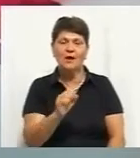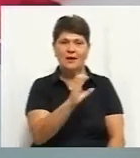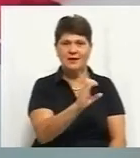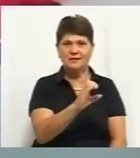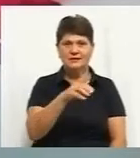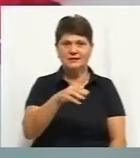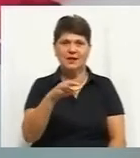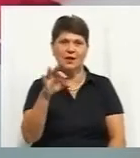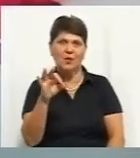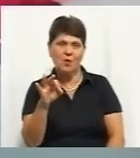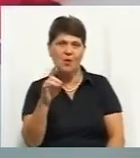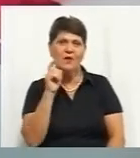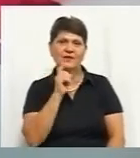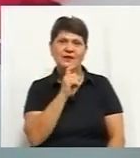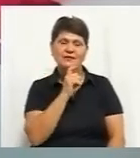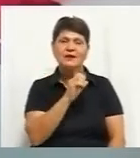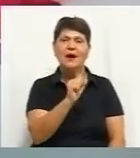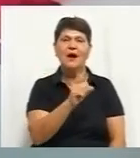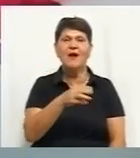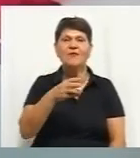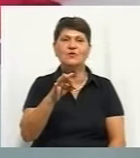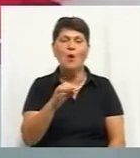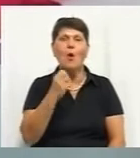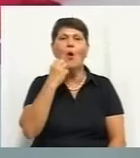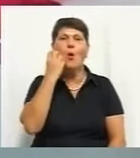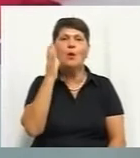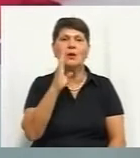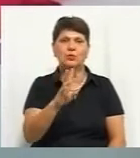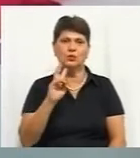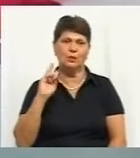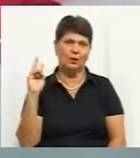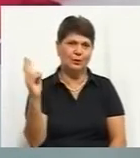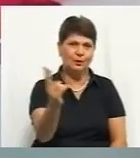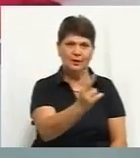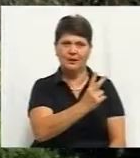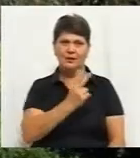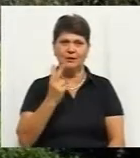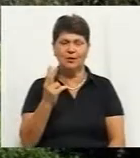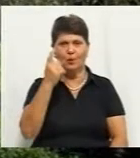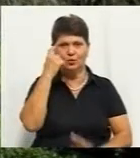Ватутіна. Коли за цим маршрутом курсуватимуть тролейбуси, дізнавалась Тетяна Щегловська.